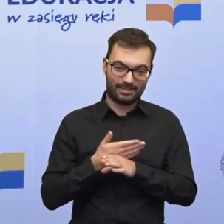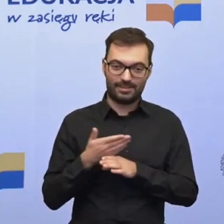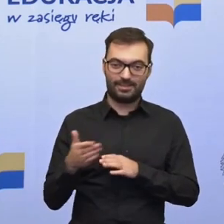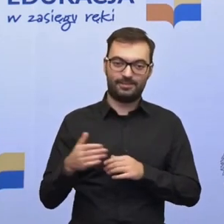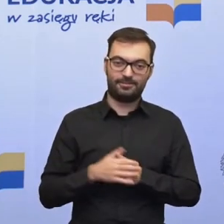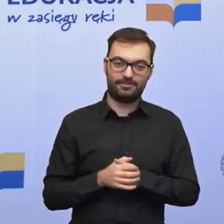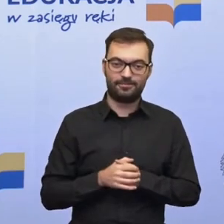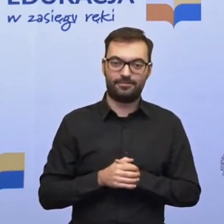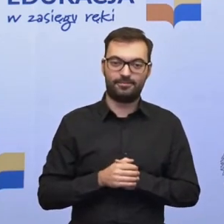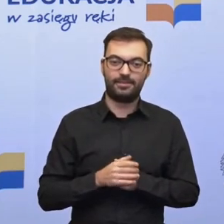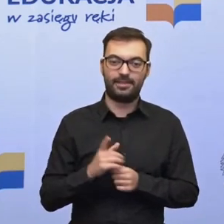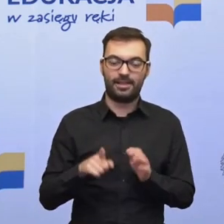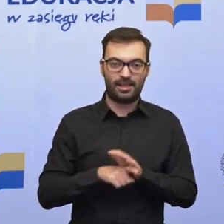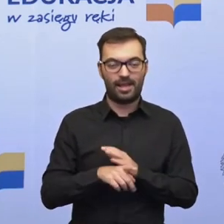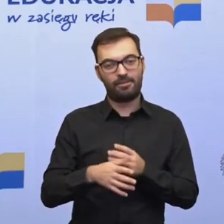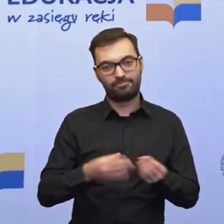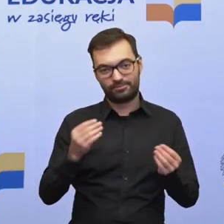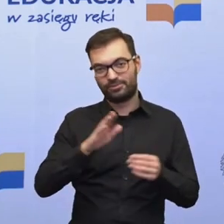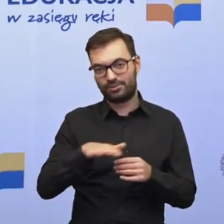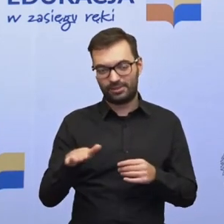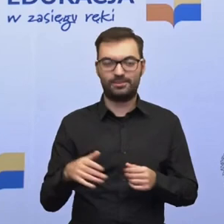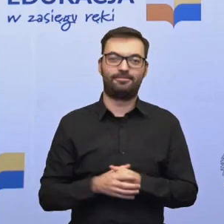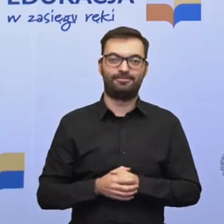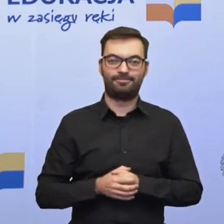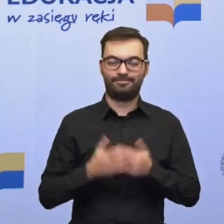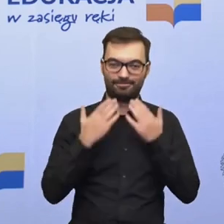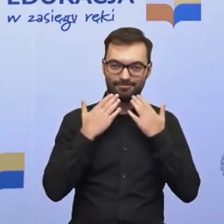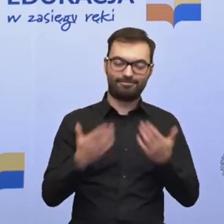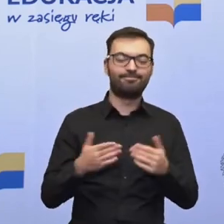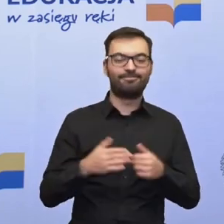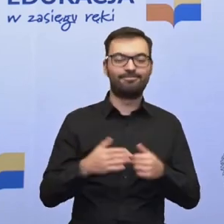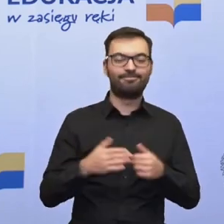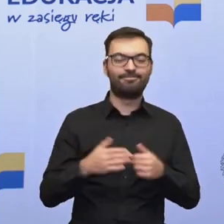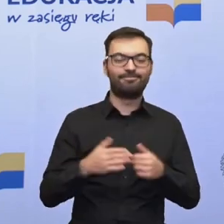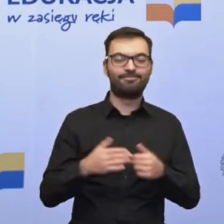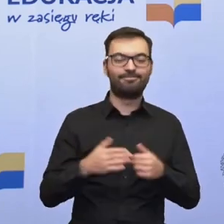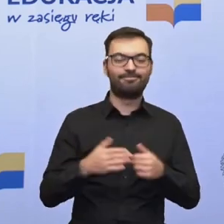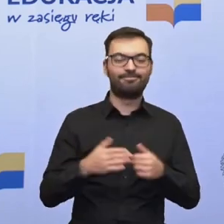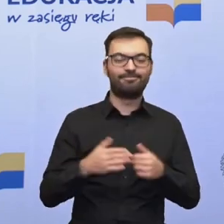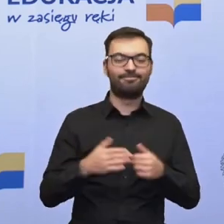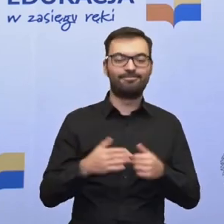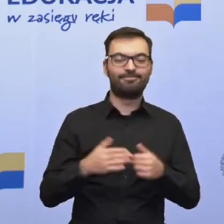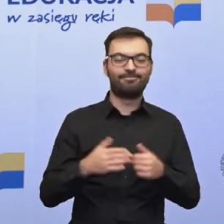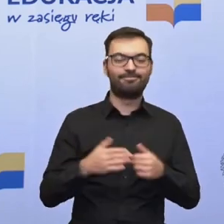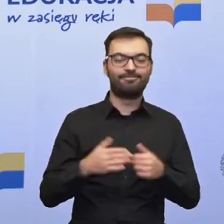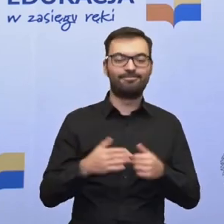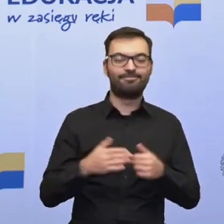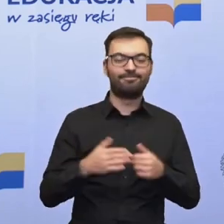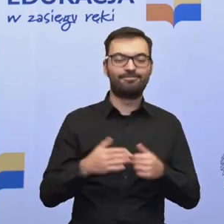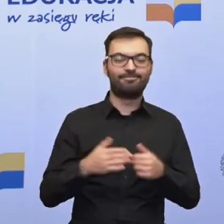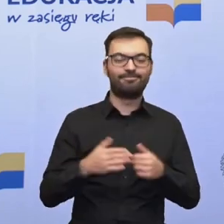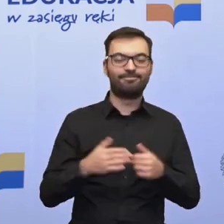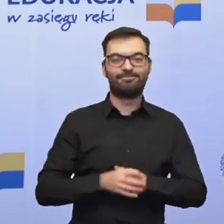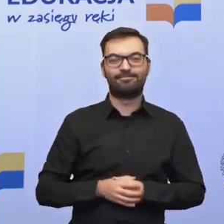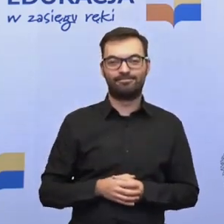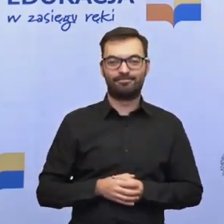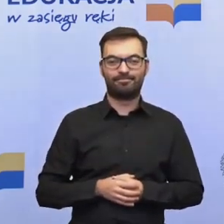na chwałę naszych dzieci najlepsze rozwiązania. Dziękuję bardzo. Głos zabiera prowadząca konferencję.